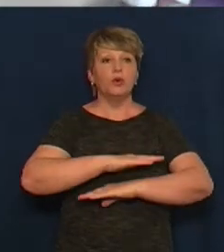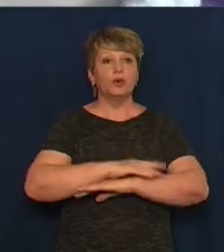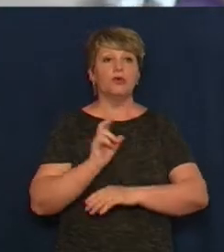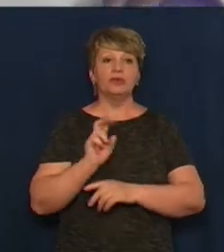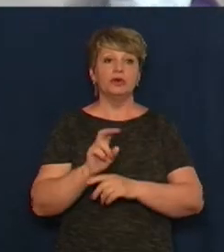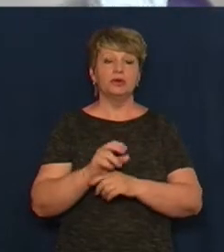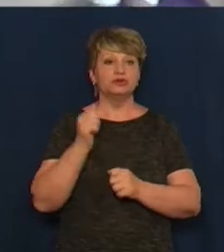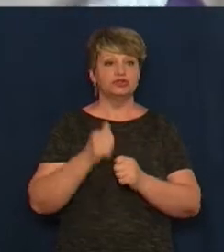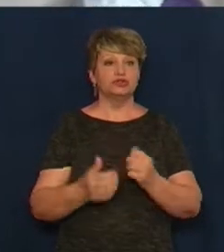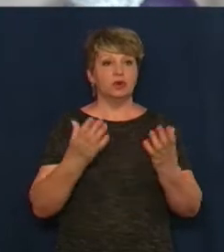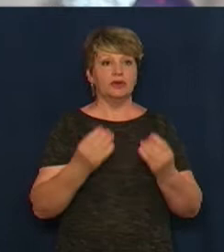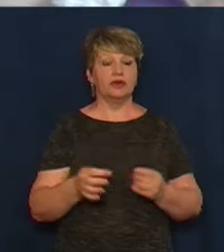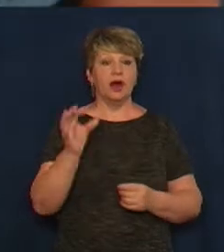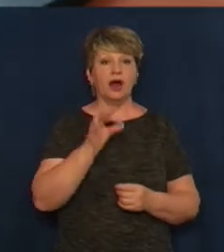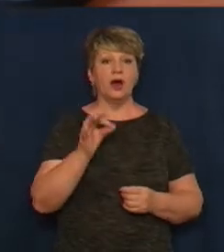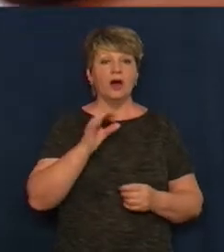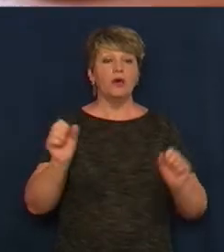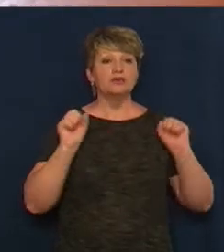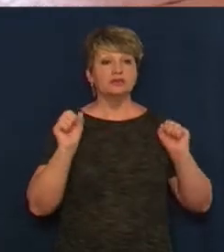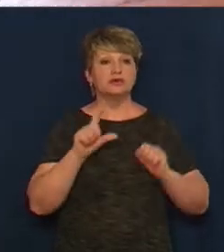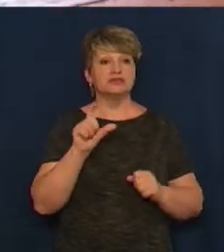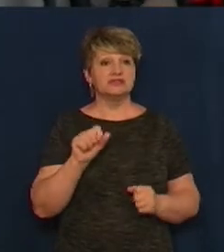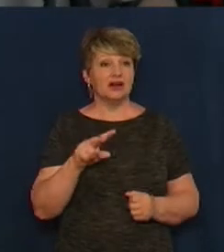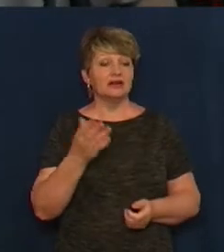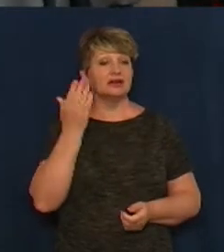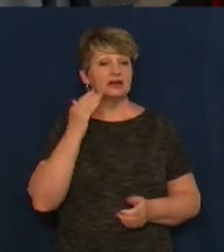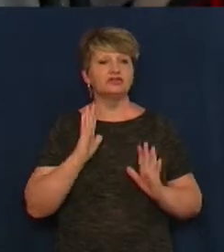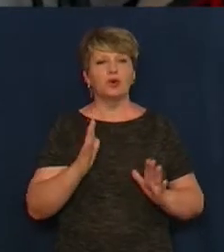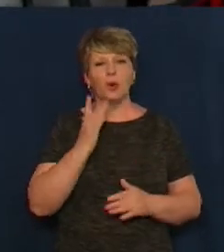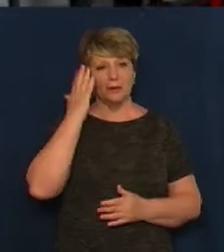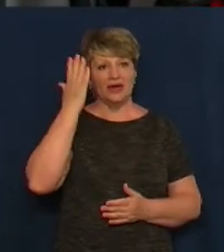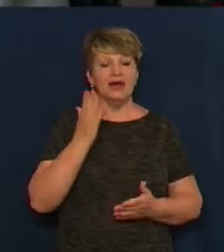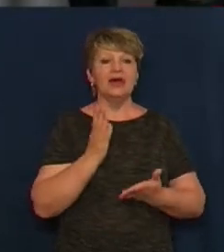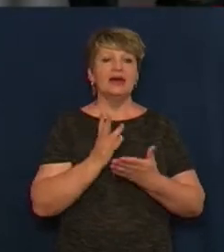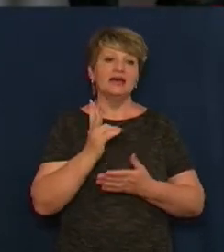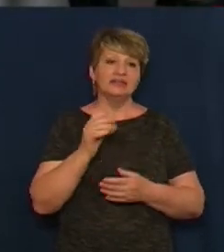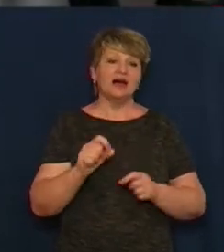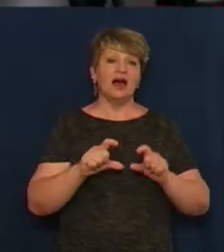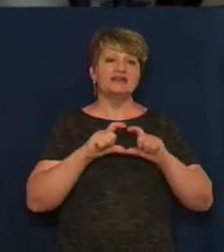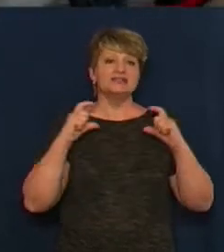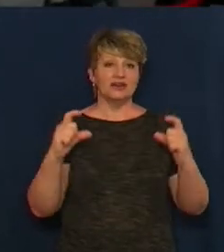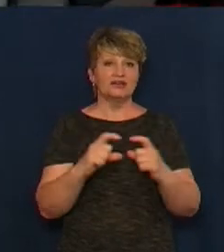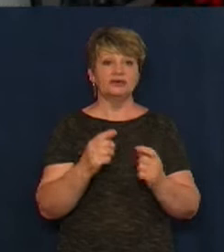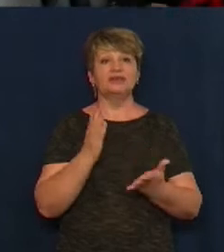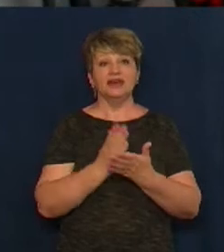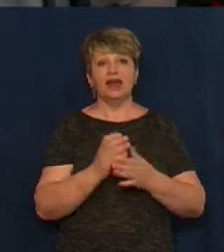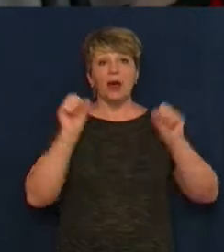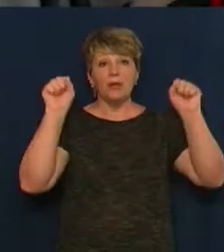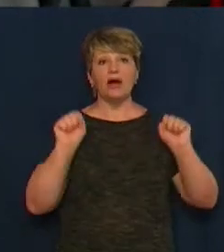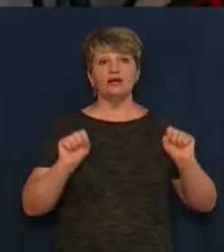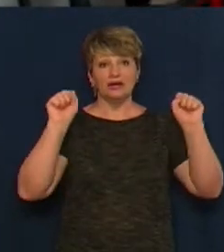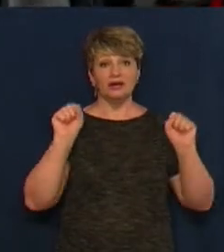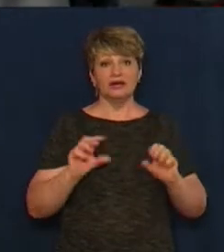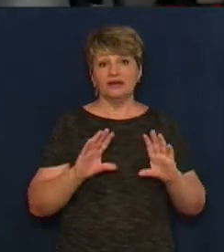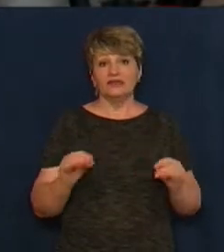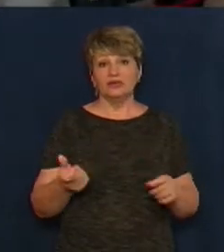Про фітнес-центр у селі раніше тільки мріяли, говорить хлопець. На стадіоні є турнички, там брусів були раніше, ну їх розкрутили. Та вже